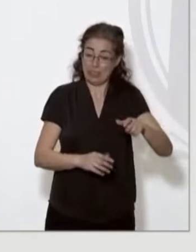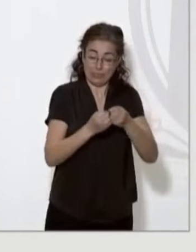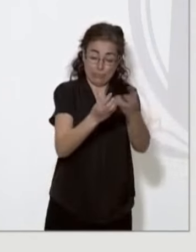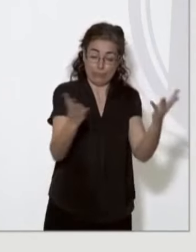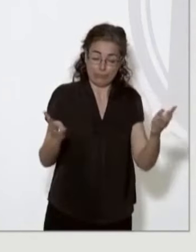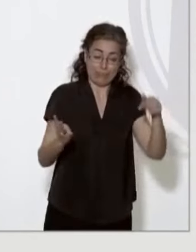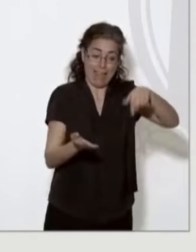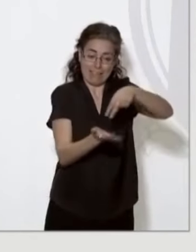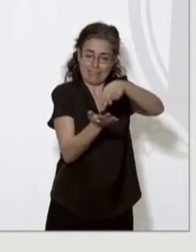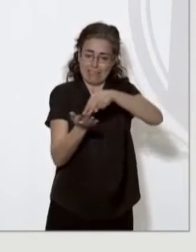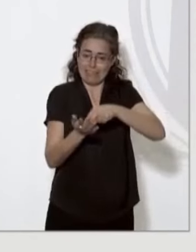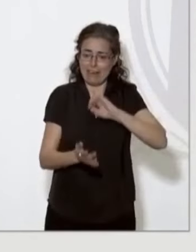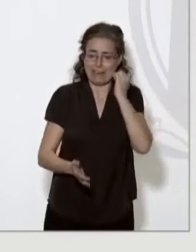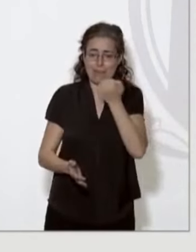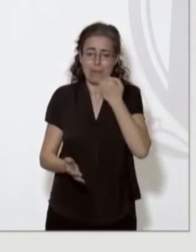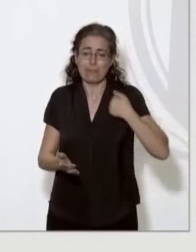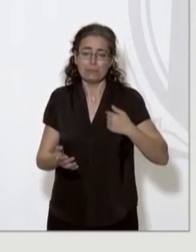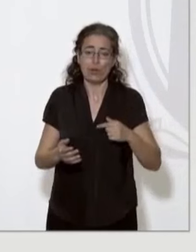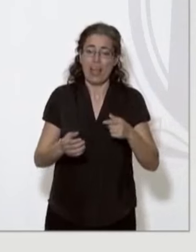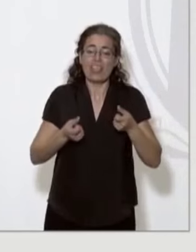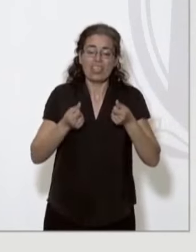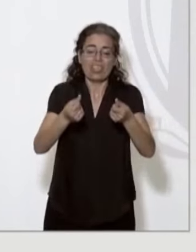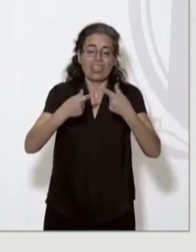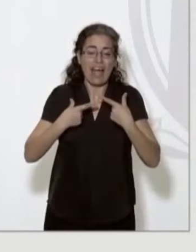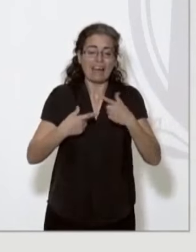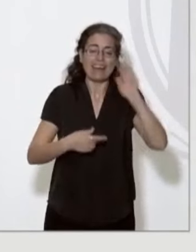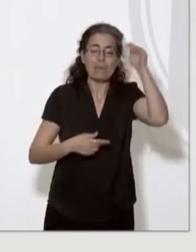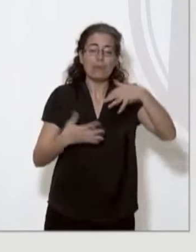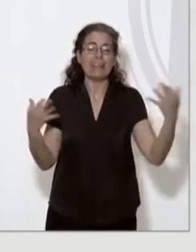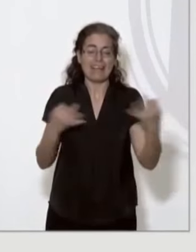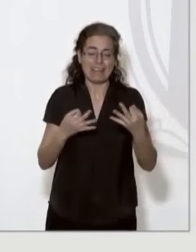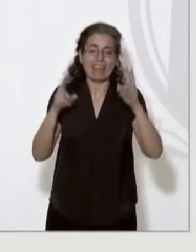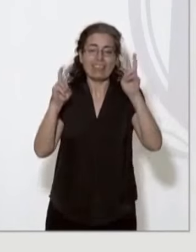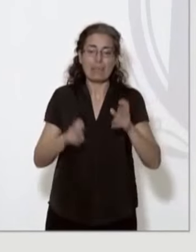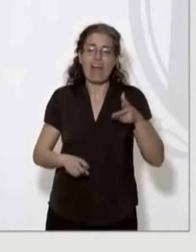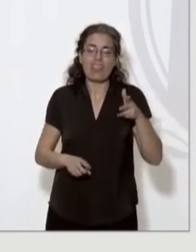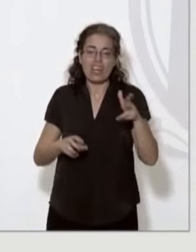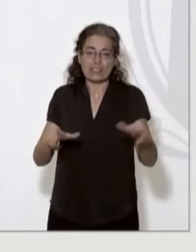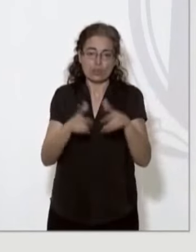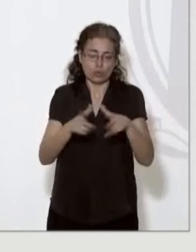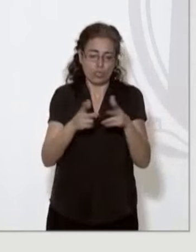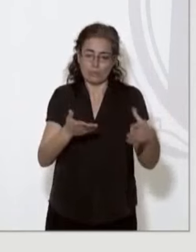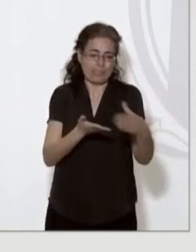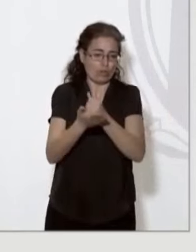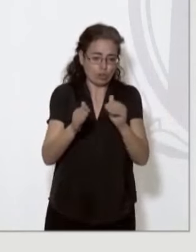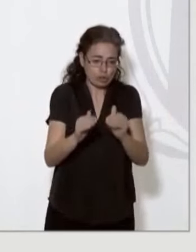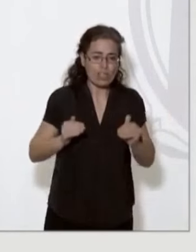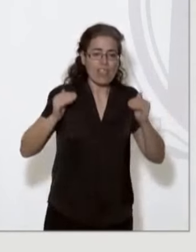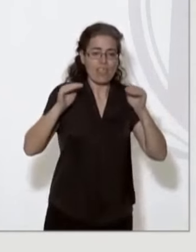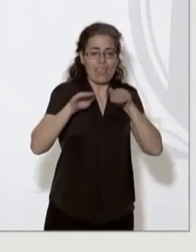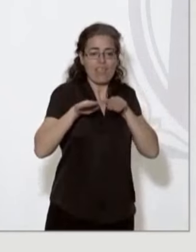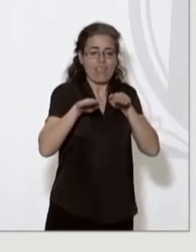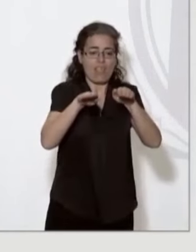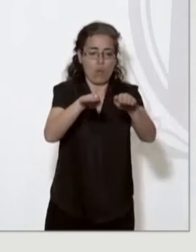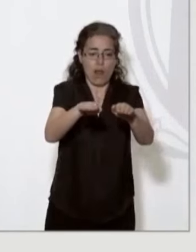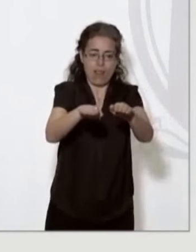aquí reivindicant tot el que va sembrar la República a nivell de drets socials, per no deixar ningú enrere, a